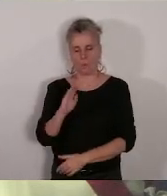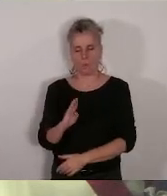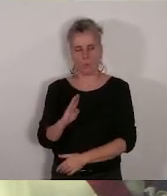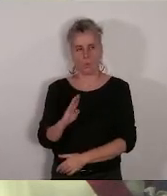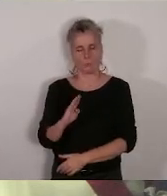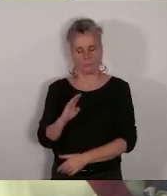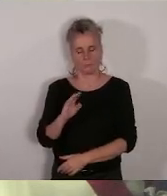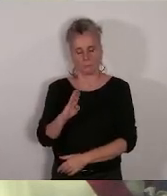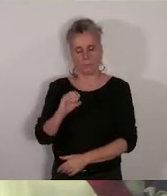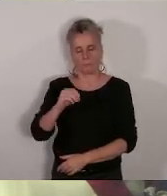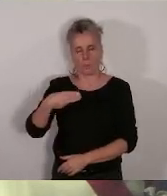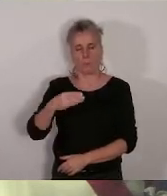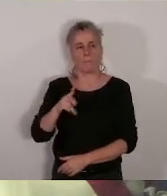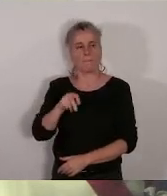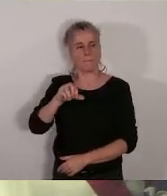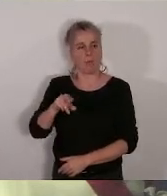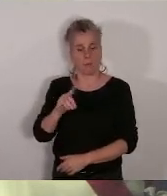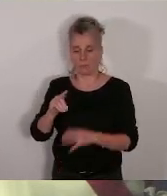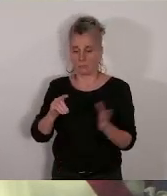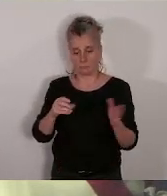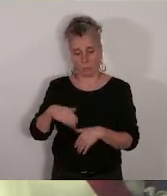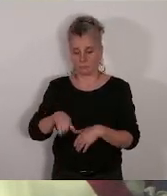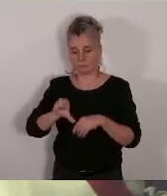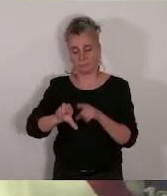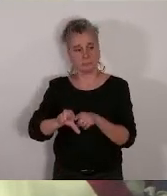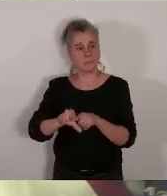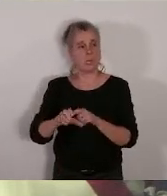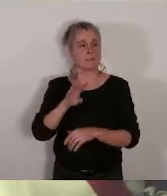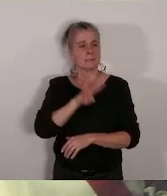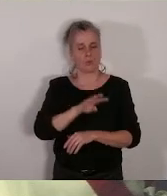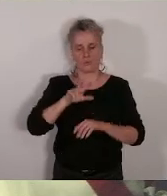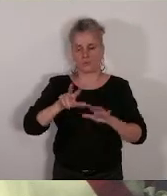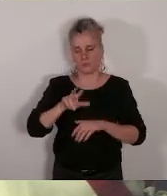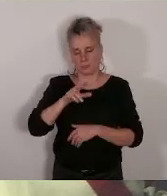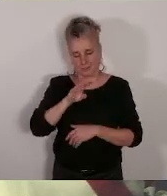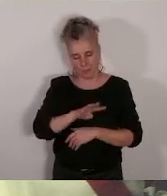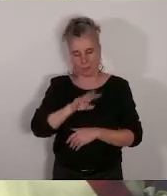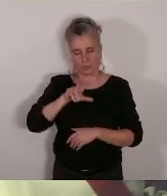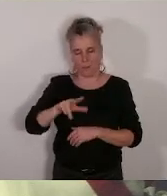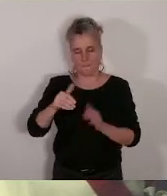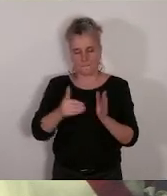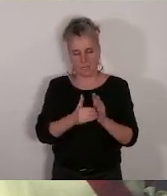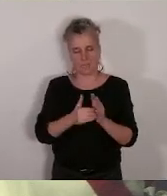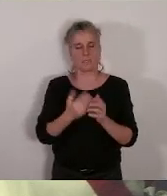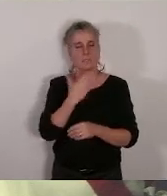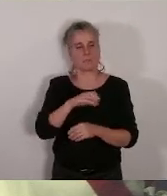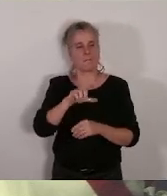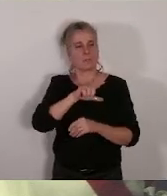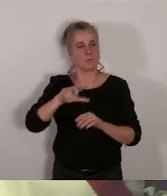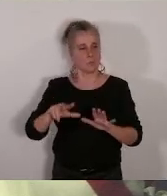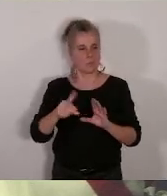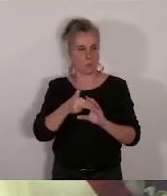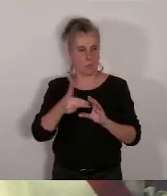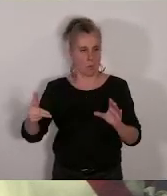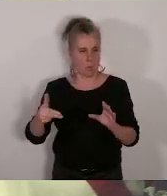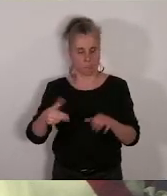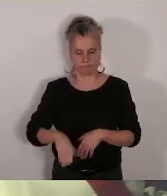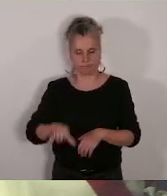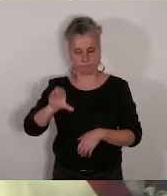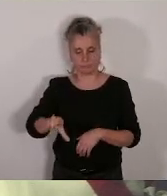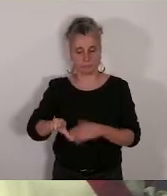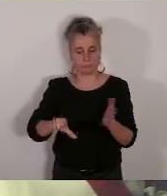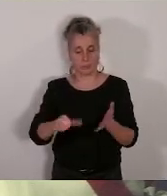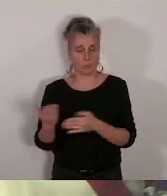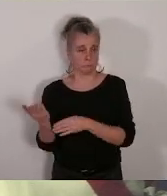donc à hauteur de 43 128 euros donc je tenais à le porter à votre connaissance puisque c'est un